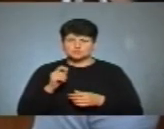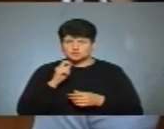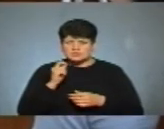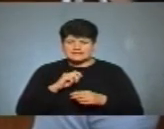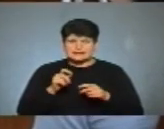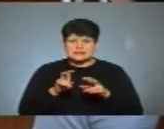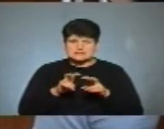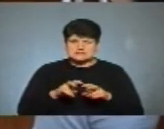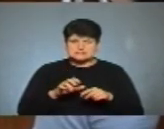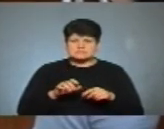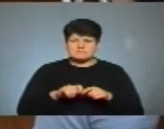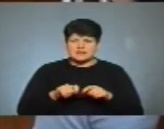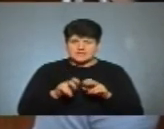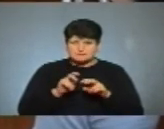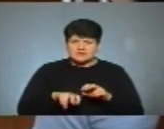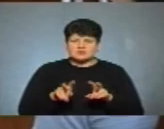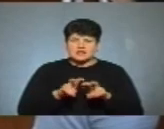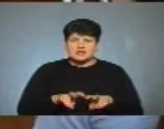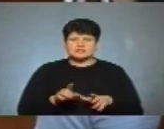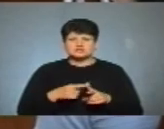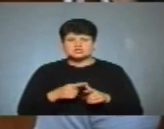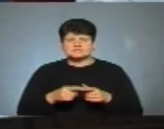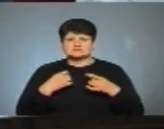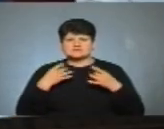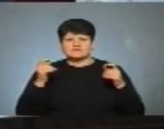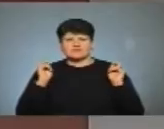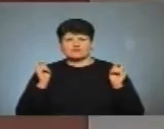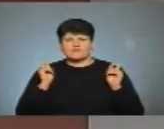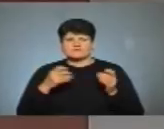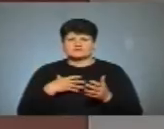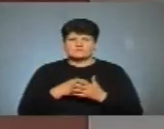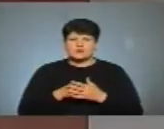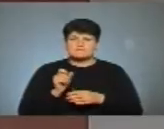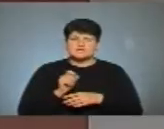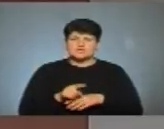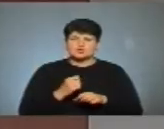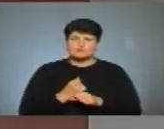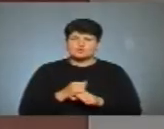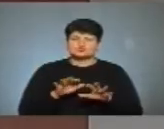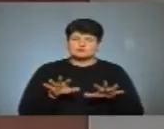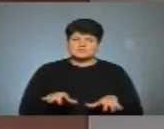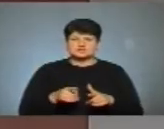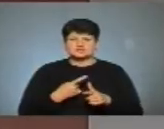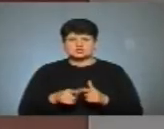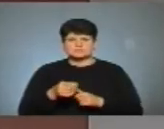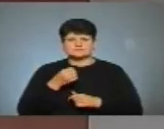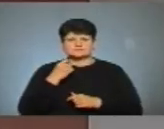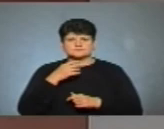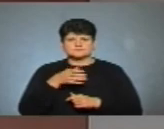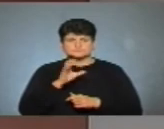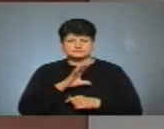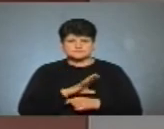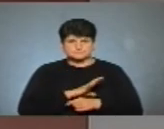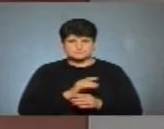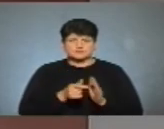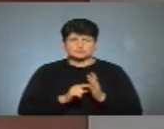інспектори Генпрокуратури перевіряли, чи святкував він свої призначення на робочому місті та чи вживав алкоголь у приміщенні